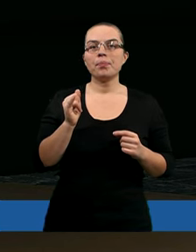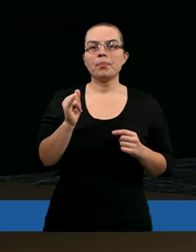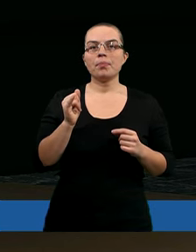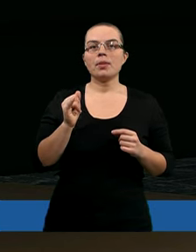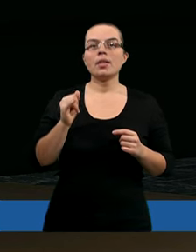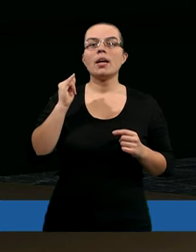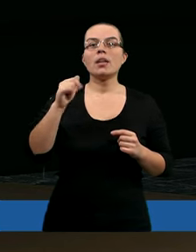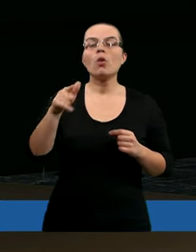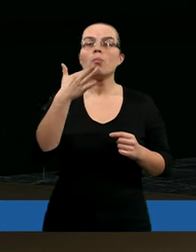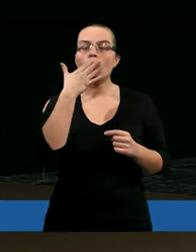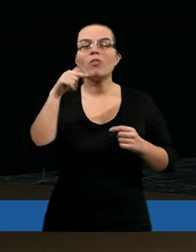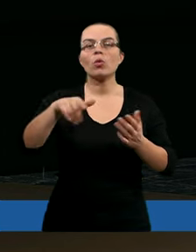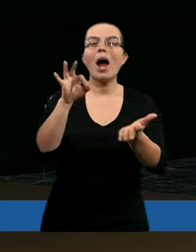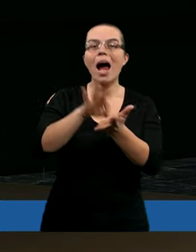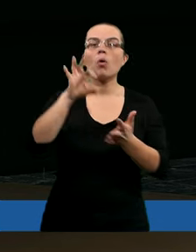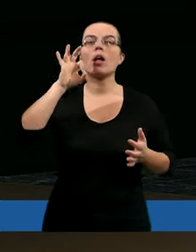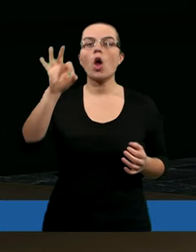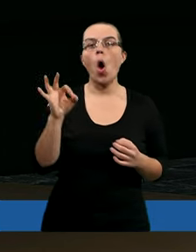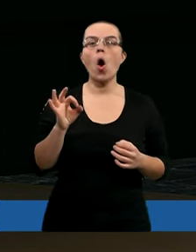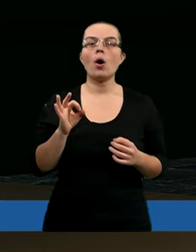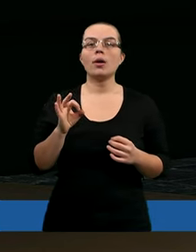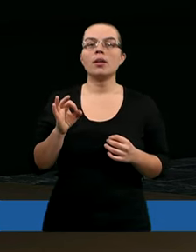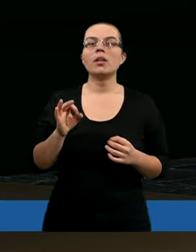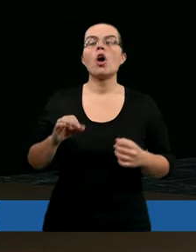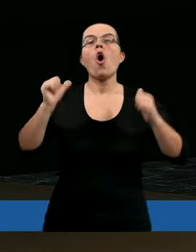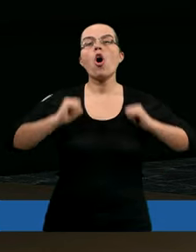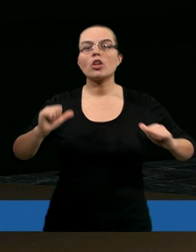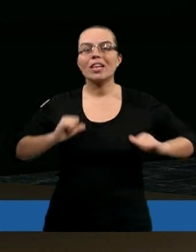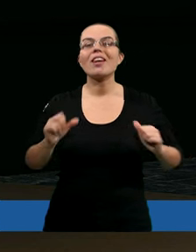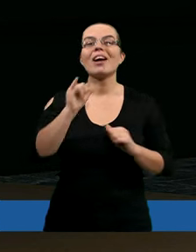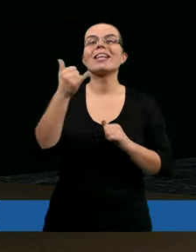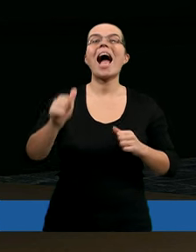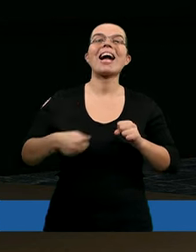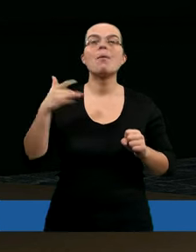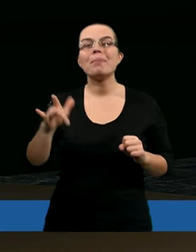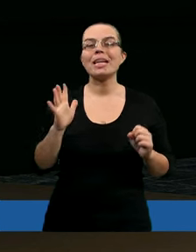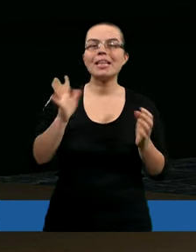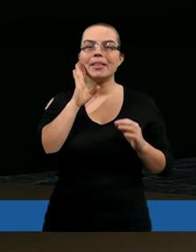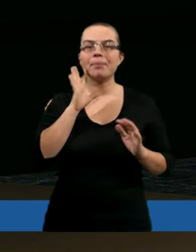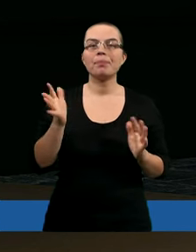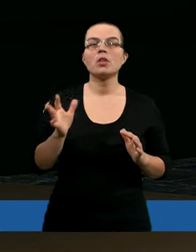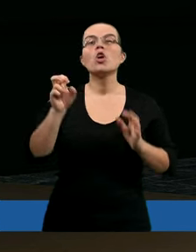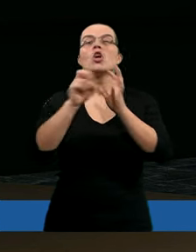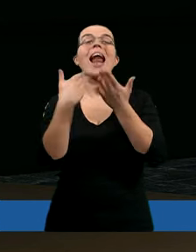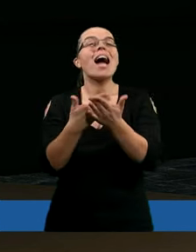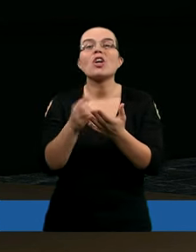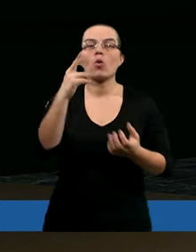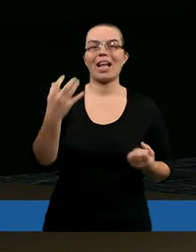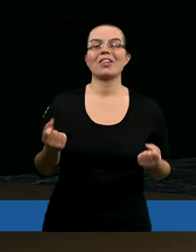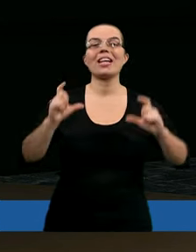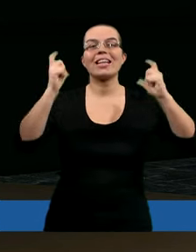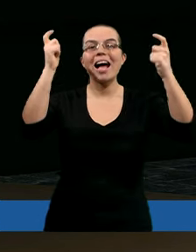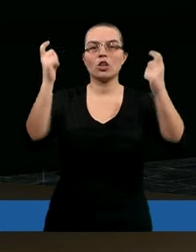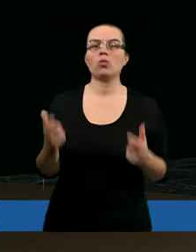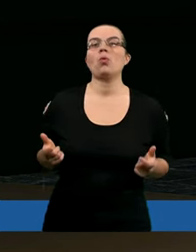tutaj widzimy akurat poszukiwania jakby dlaczego tak się zdarzyło.